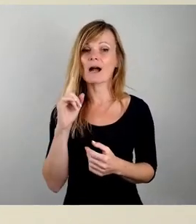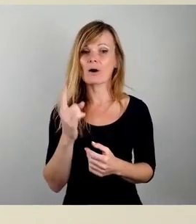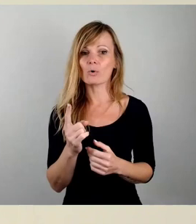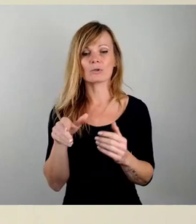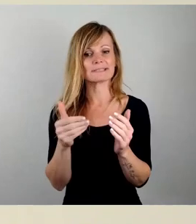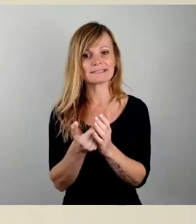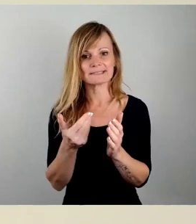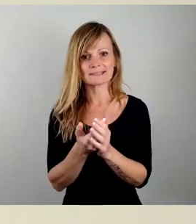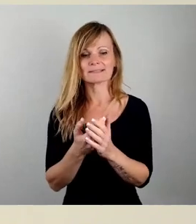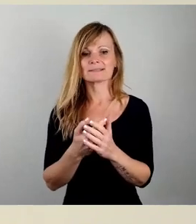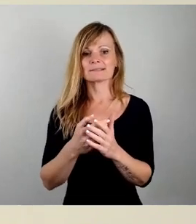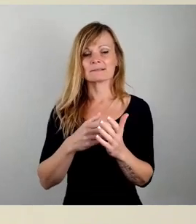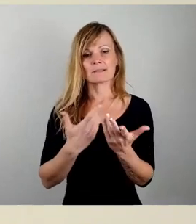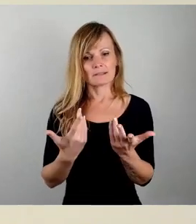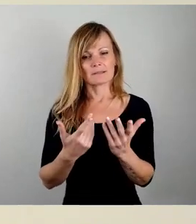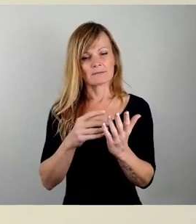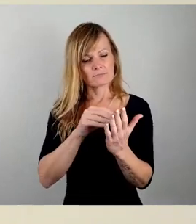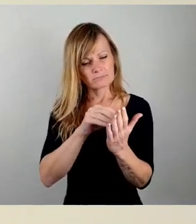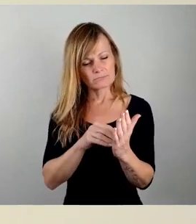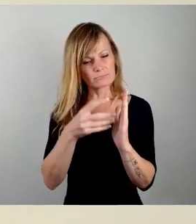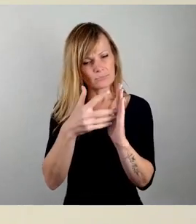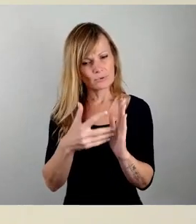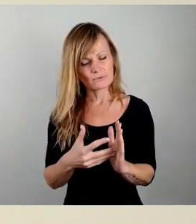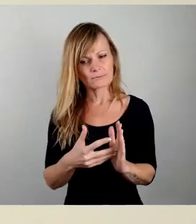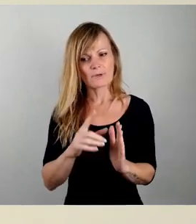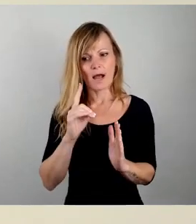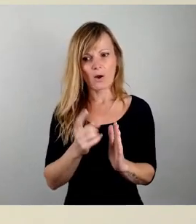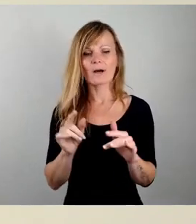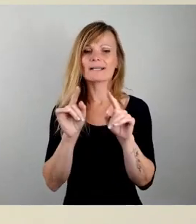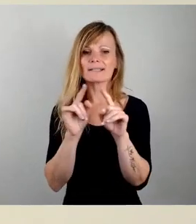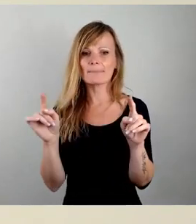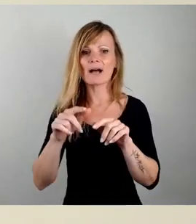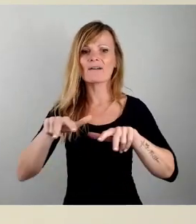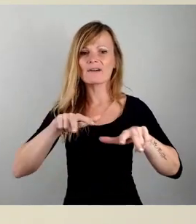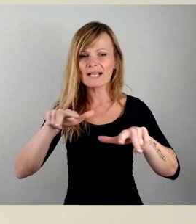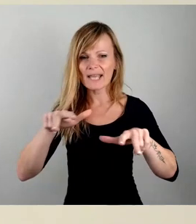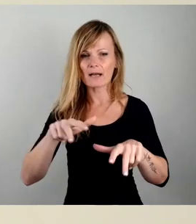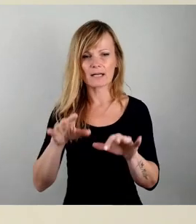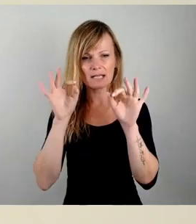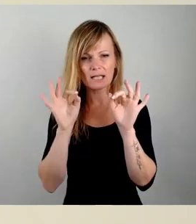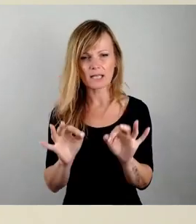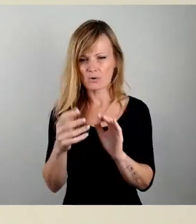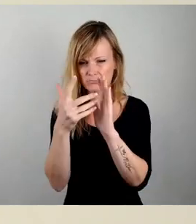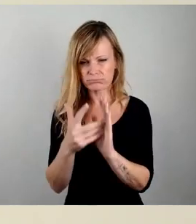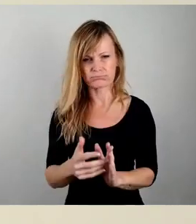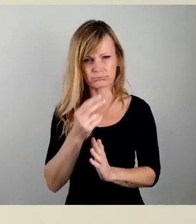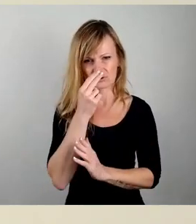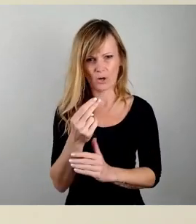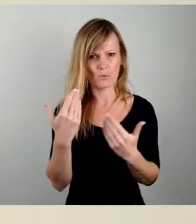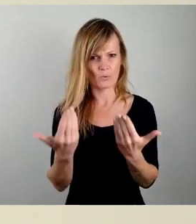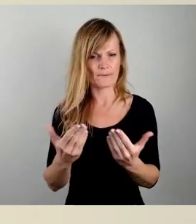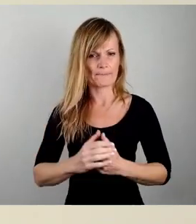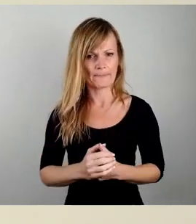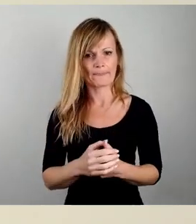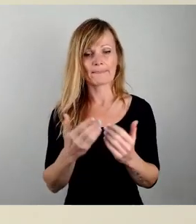Ausarbeitung auf das Thema ruhender Verkehr genau rekurriert. Darum gibt es eben 34